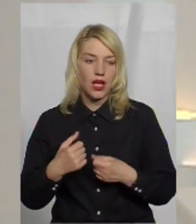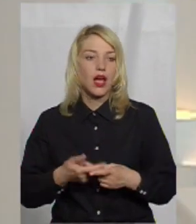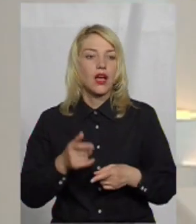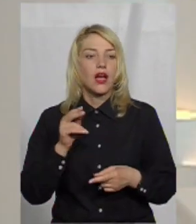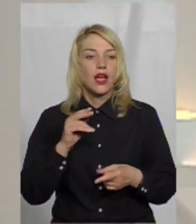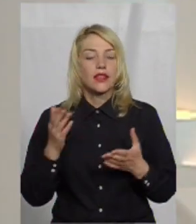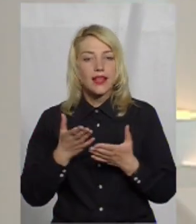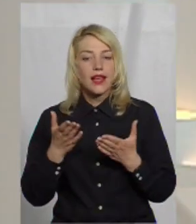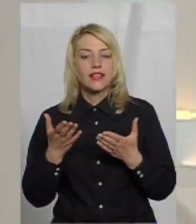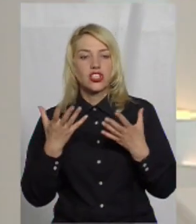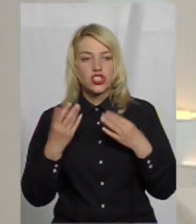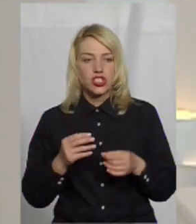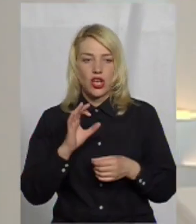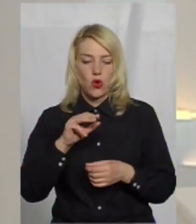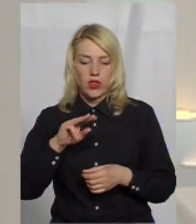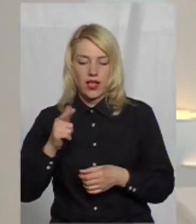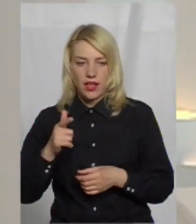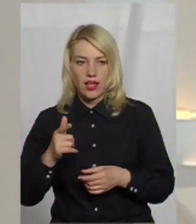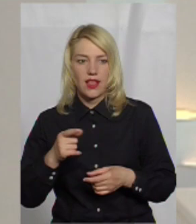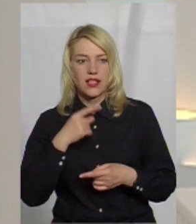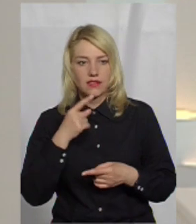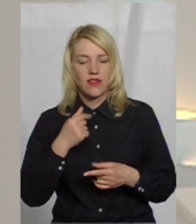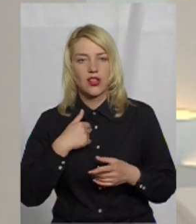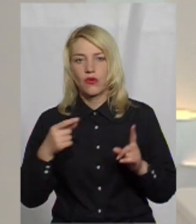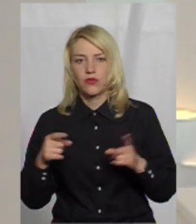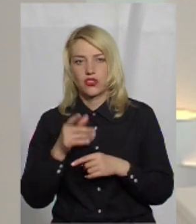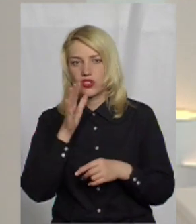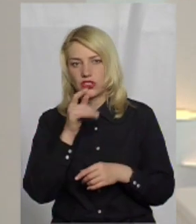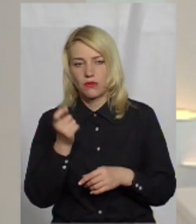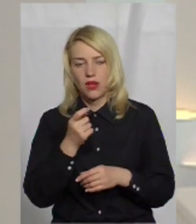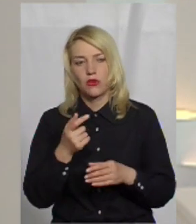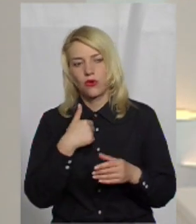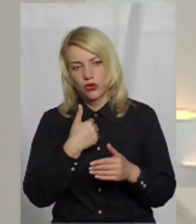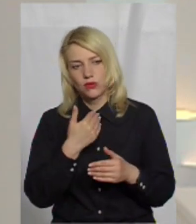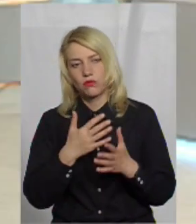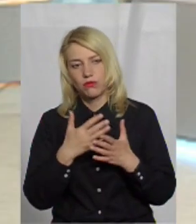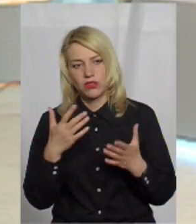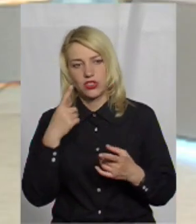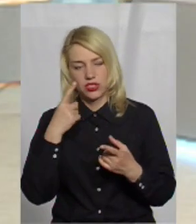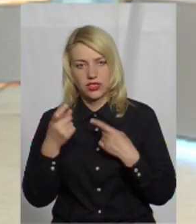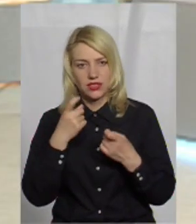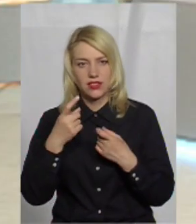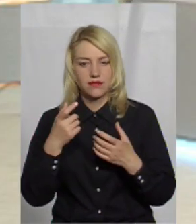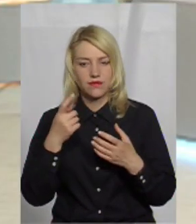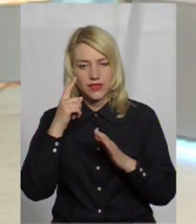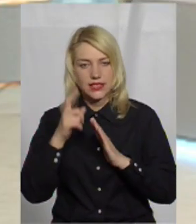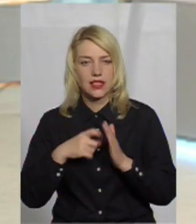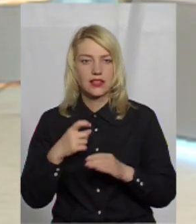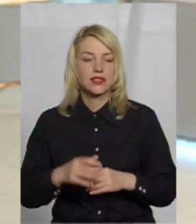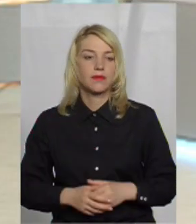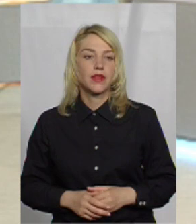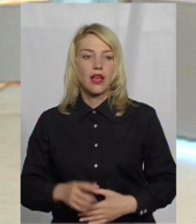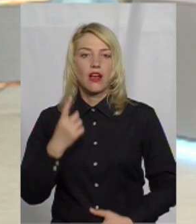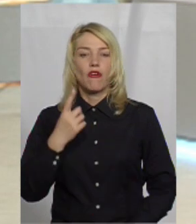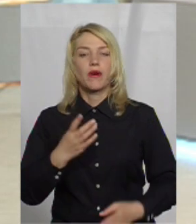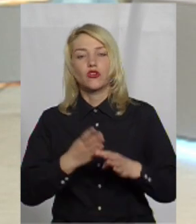ще ОТГ, ви б назвали, коротенько, нас дуже мало часу залишається, тому хочеться більше дізнатися. Ну, в